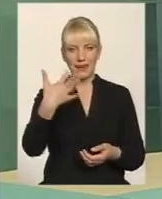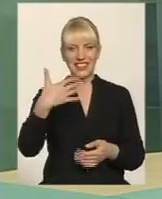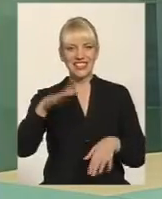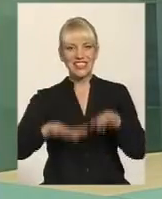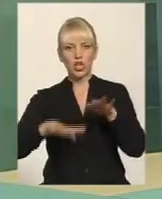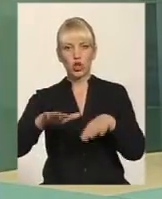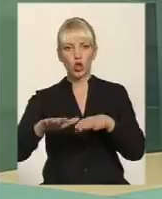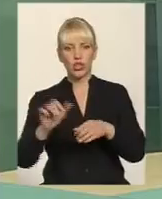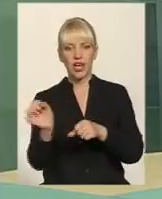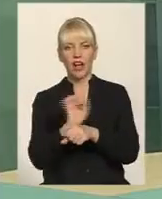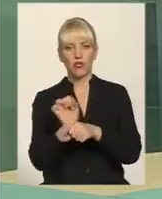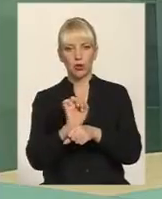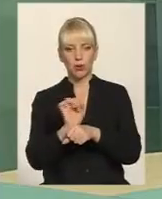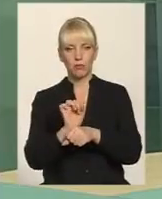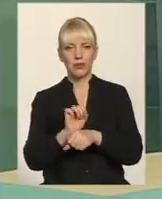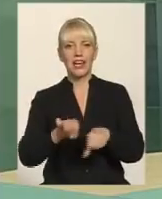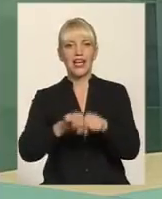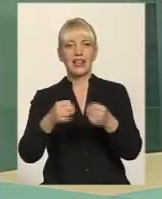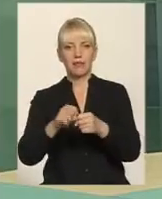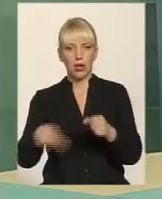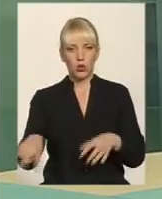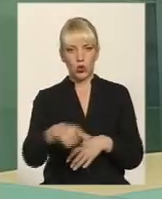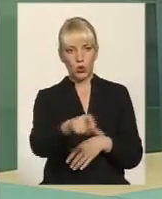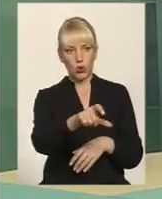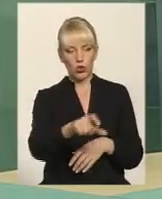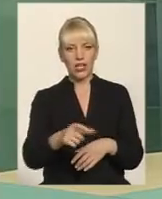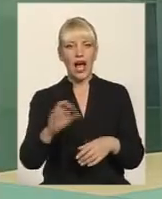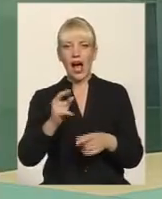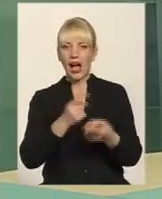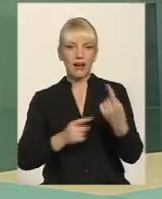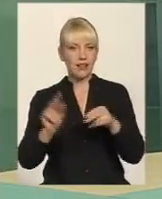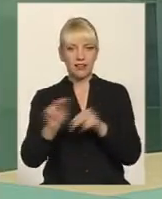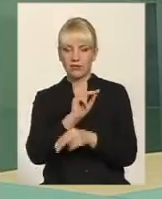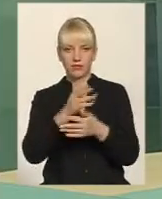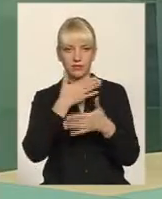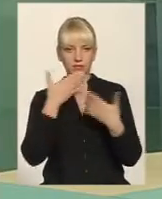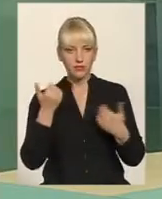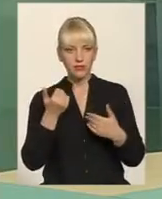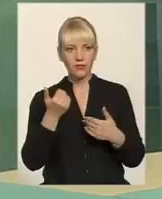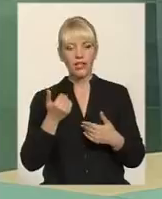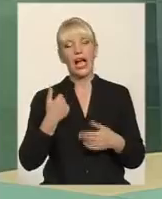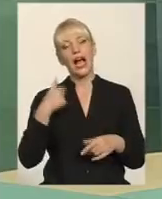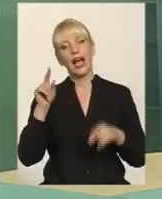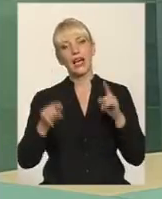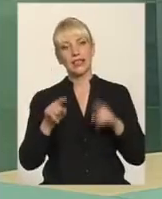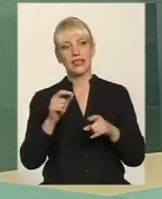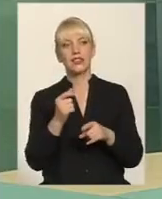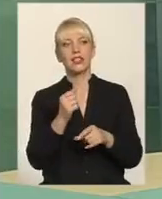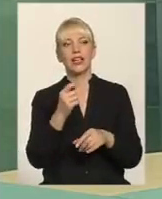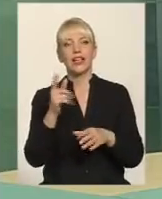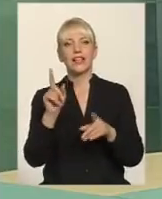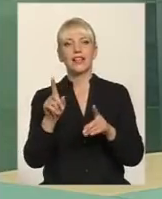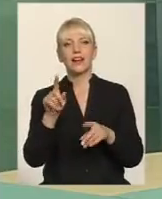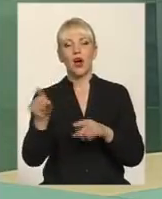отримують понадприбутки, і, саме цікаве, що ці дороги не роблять. Але іноді почали, в минулому році робили деякі